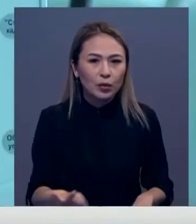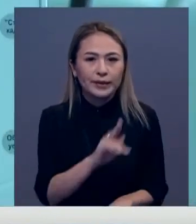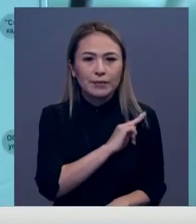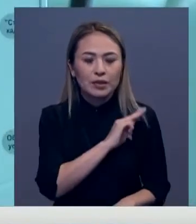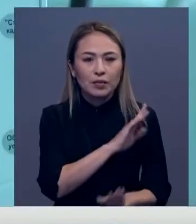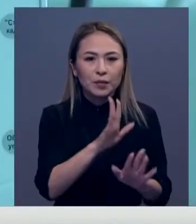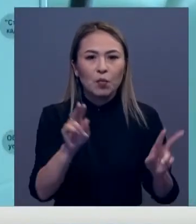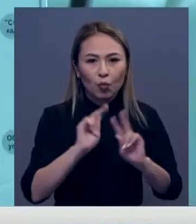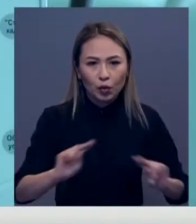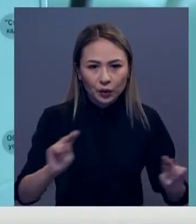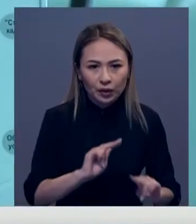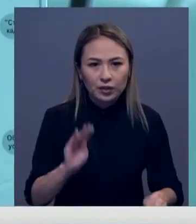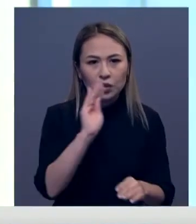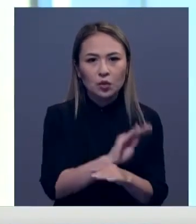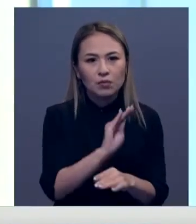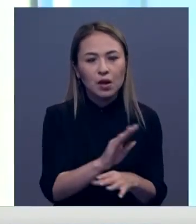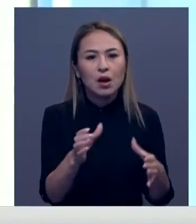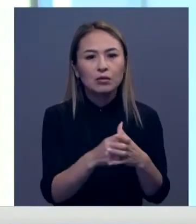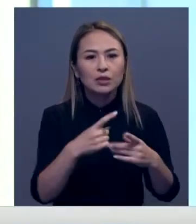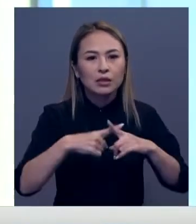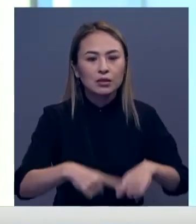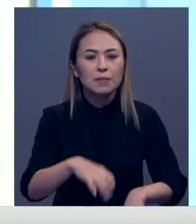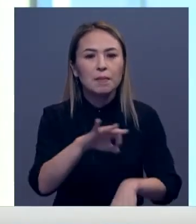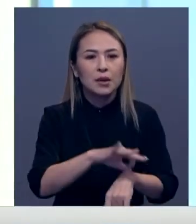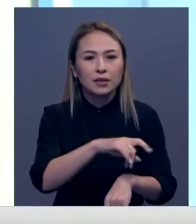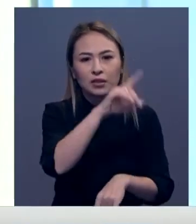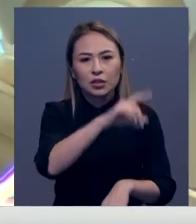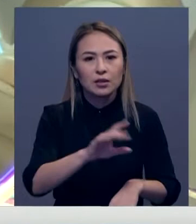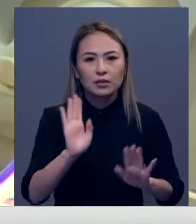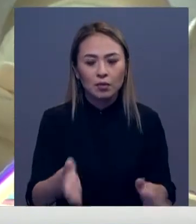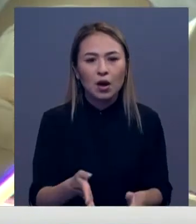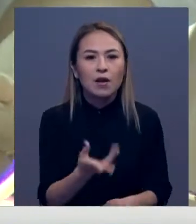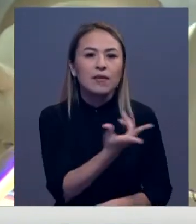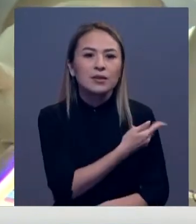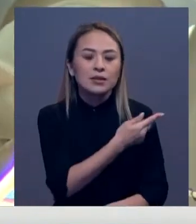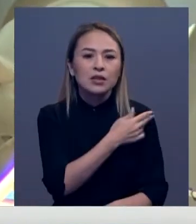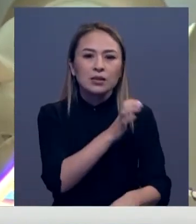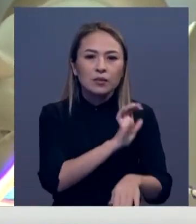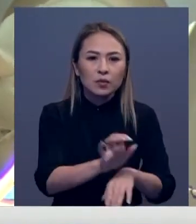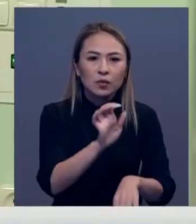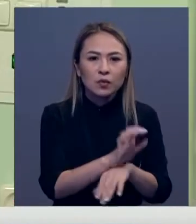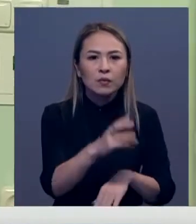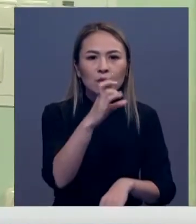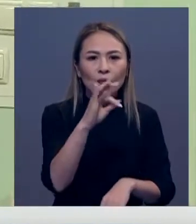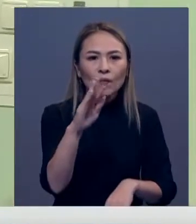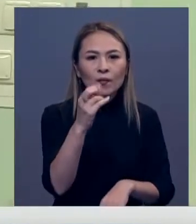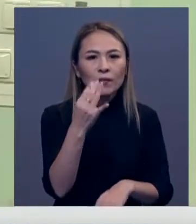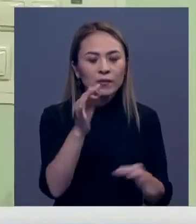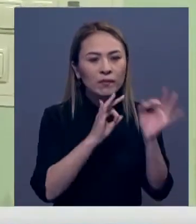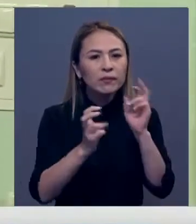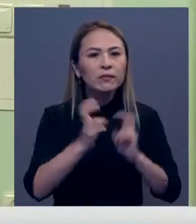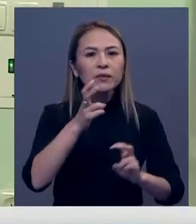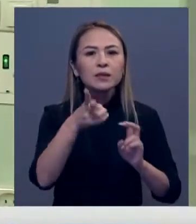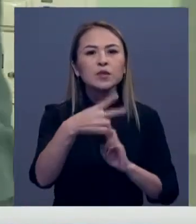қызметкерлеріне педагогтарға сондаяқ созылмалы ауыру барадандарға жасалады. Вакцина шығаратын биофармацевтика